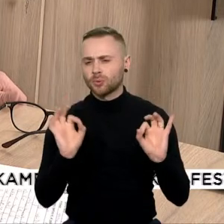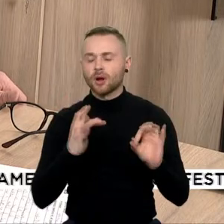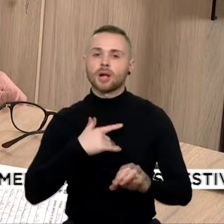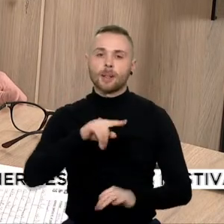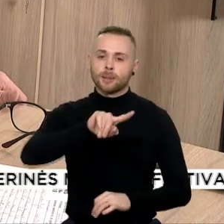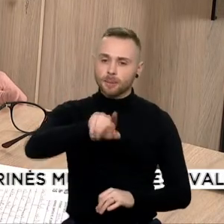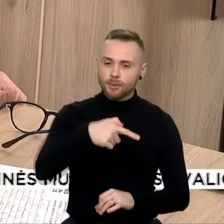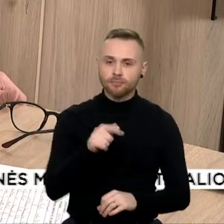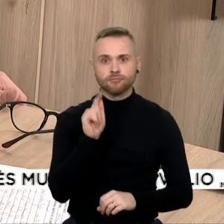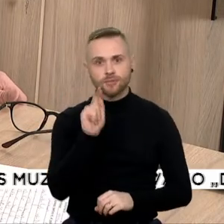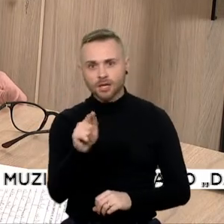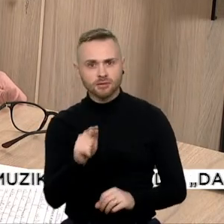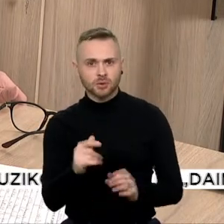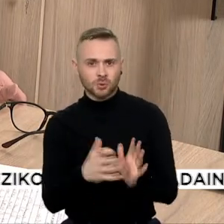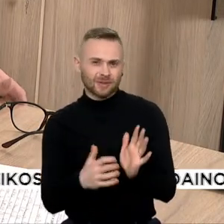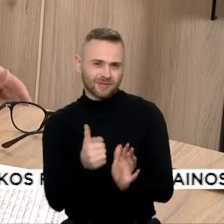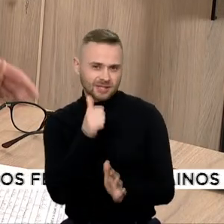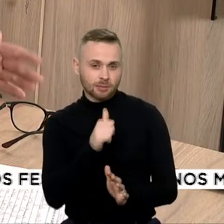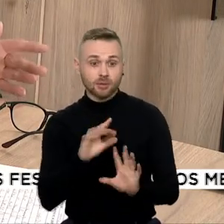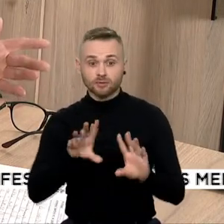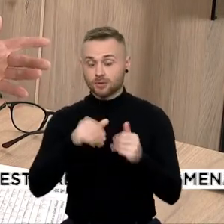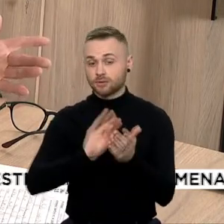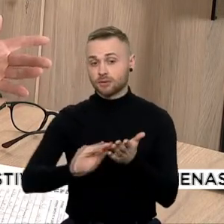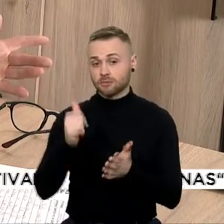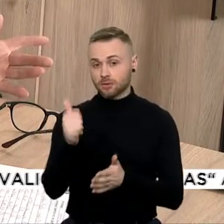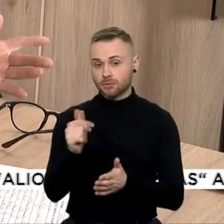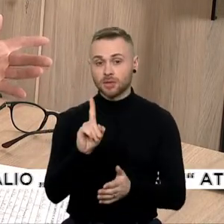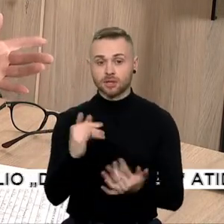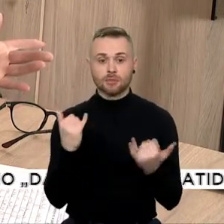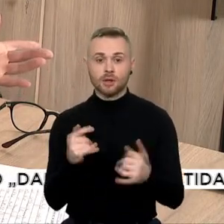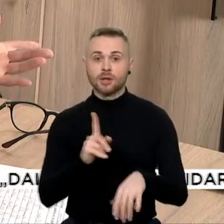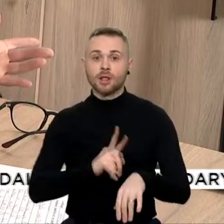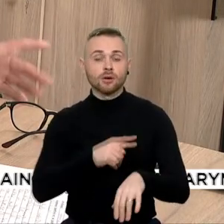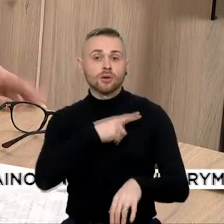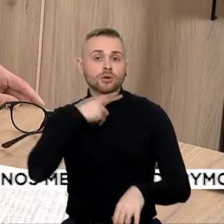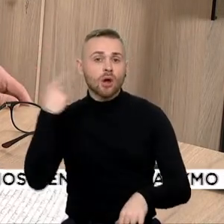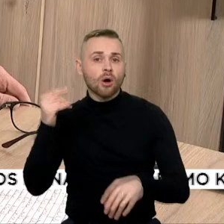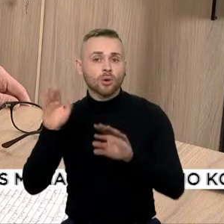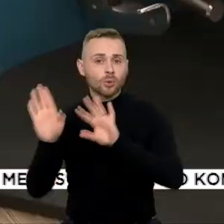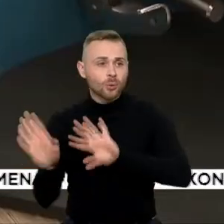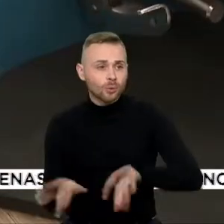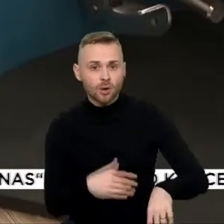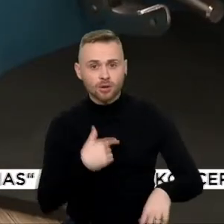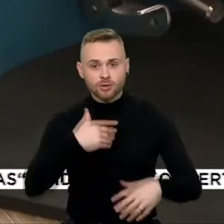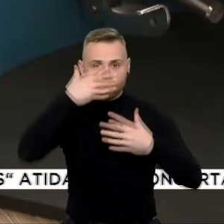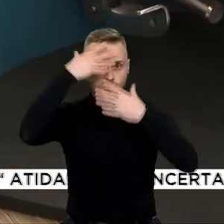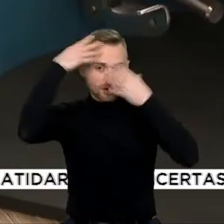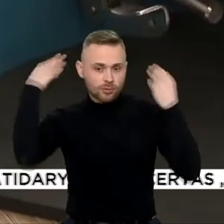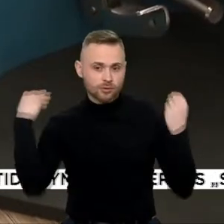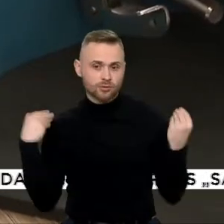nepadėdavo ar dar kažką. Šiaip prašiau viską gerai. Bet dabar laiko tiek praėjo, aš jau viską pamiršau.